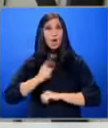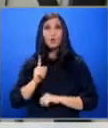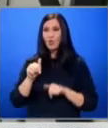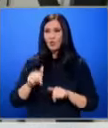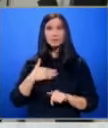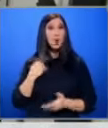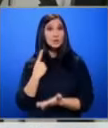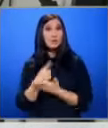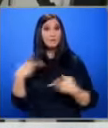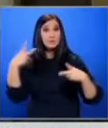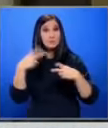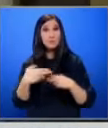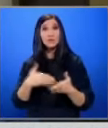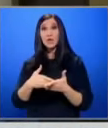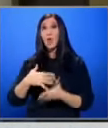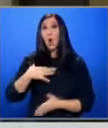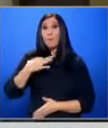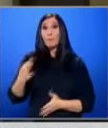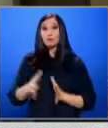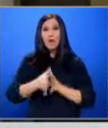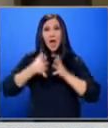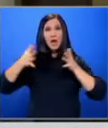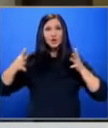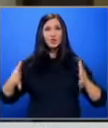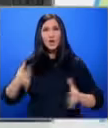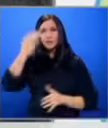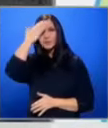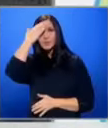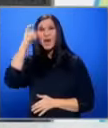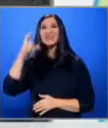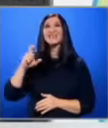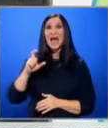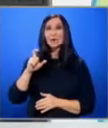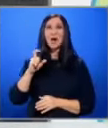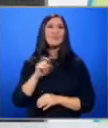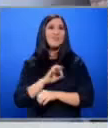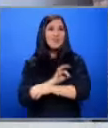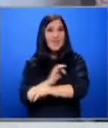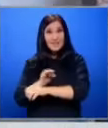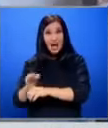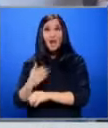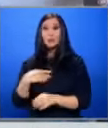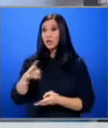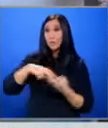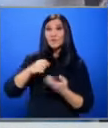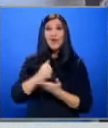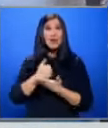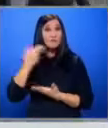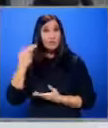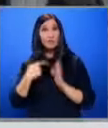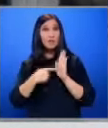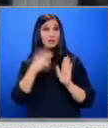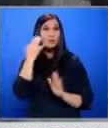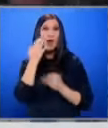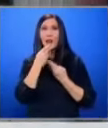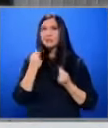прекратено Заради опасността и от разширяване на заболяването От скърлатина А наша проверка в аптеките показа, че в Бургас Липсват някои